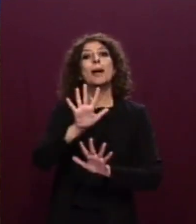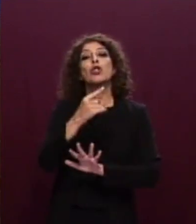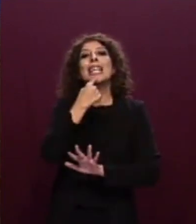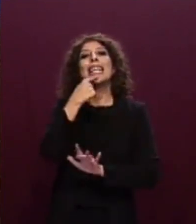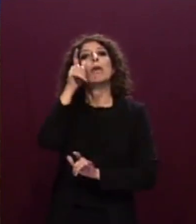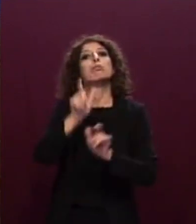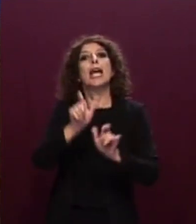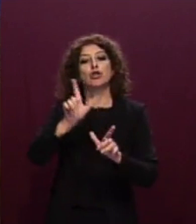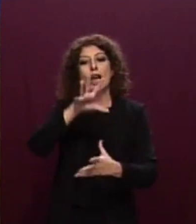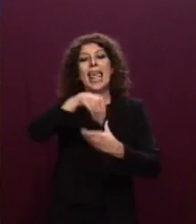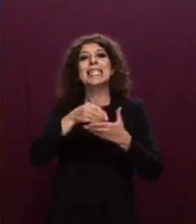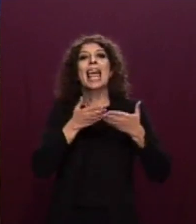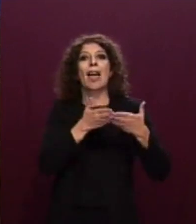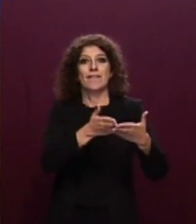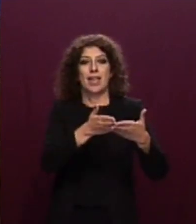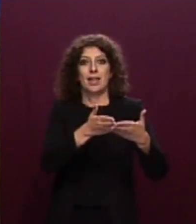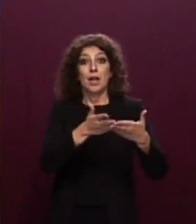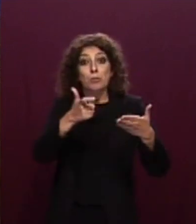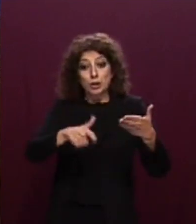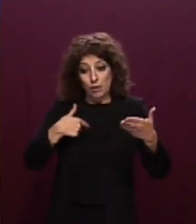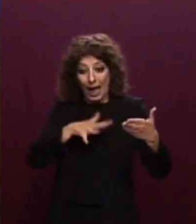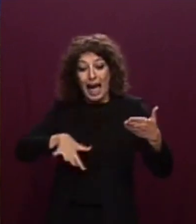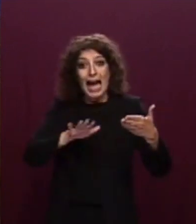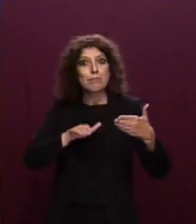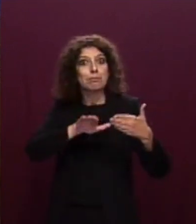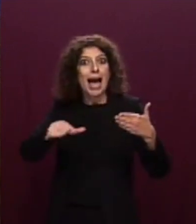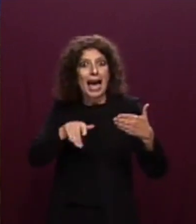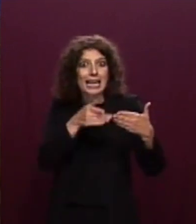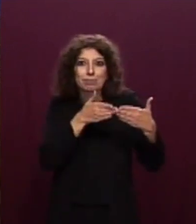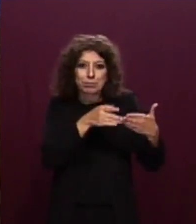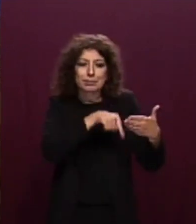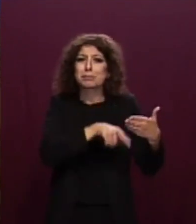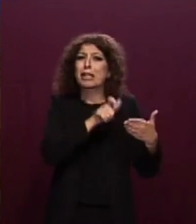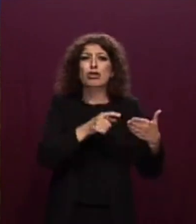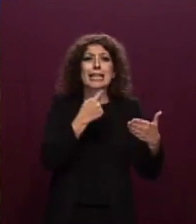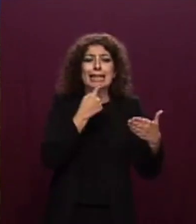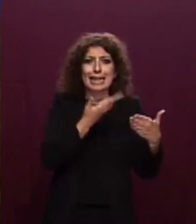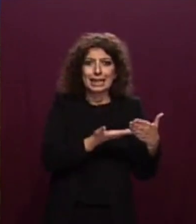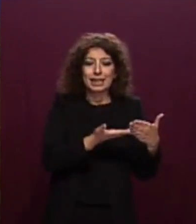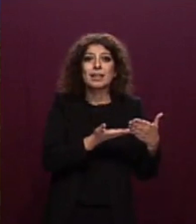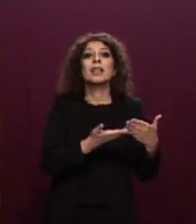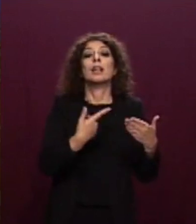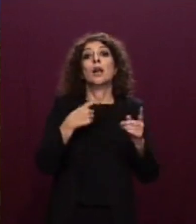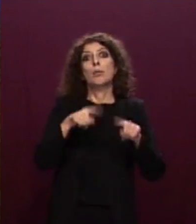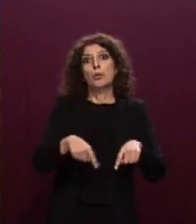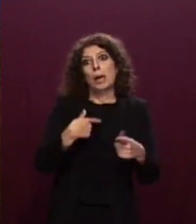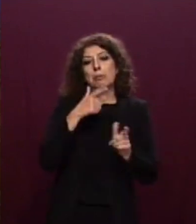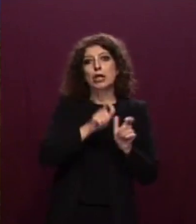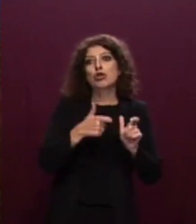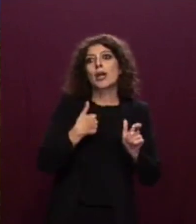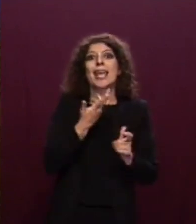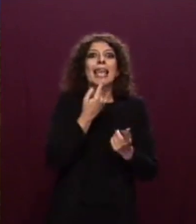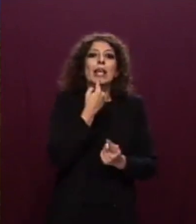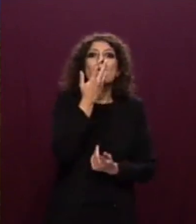a bordo della nave, sulle aree marini in cui l'ha stesso operato e sulle eventuali manifestazioni da parte delle persone a bordo della richiesta di